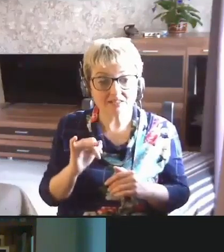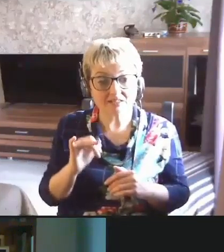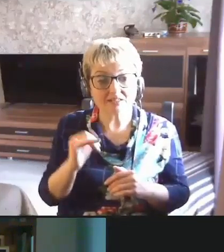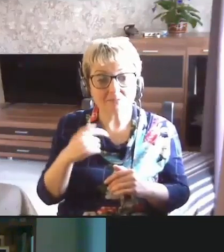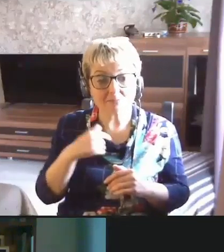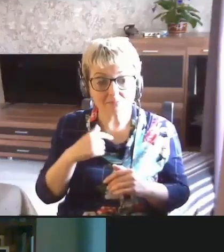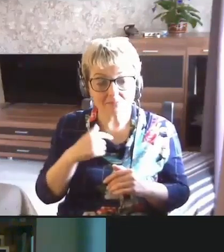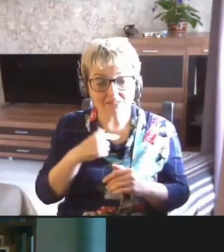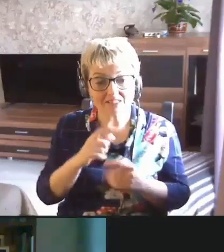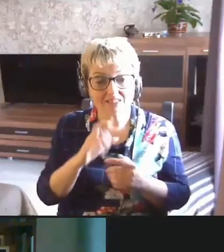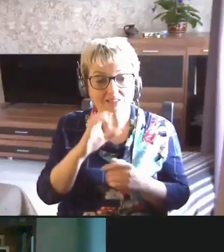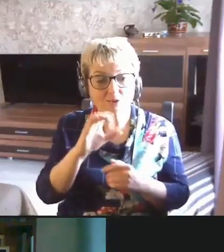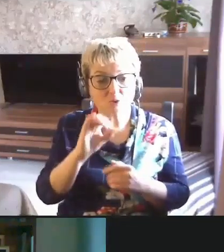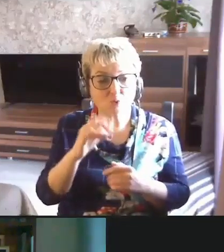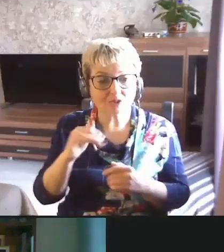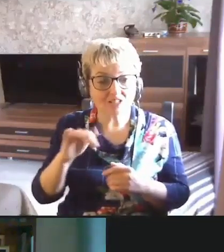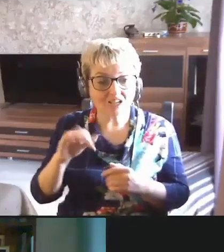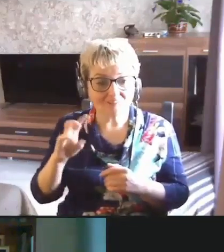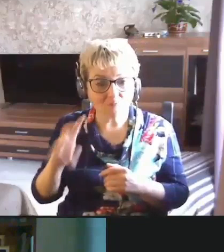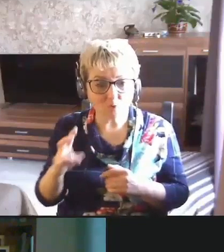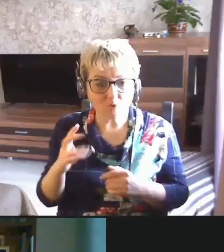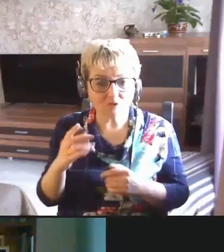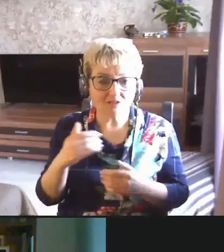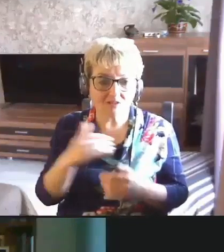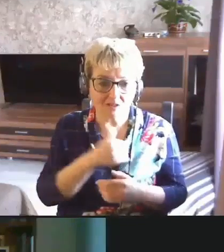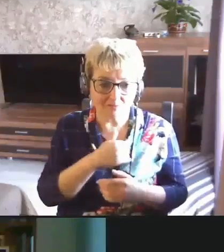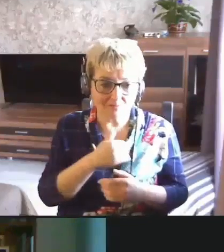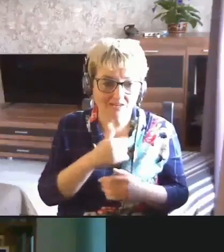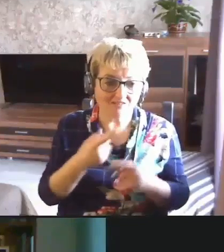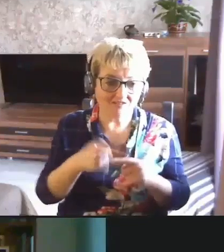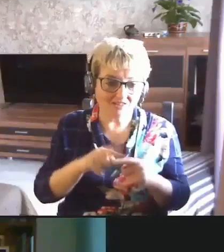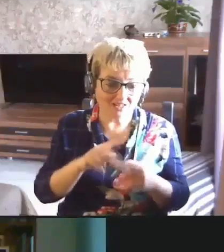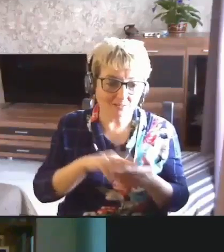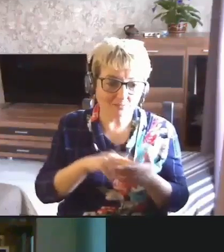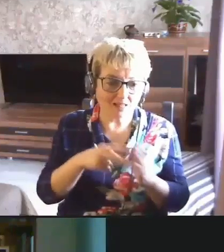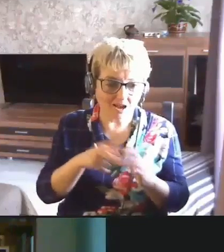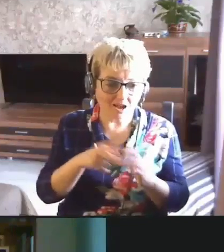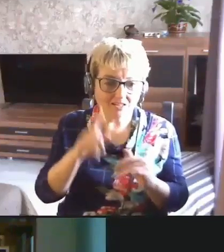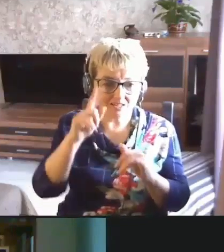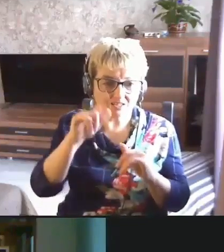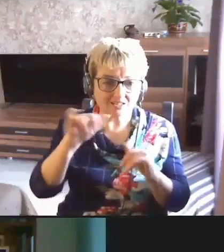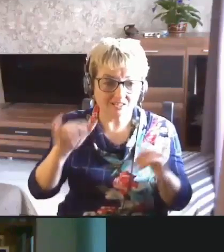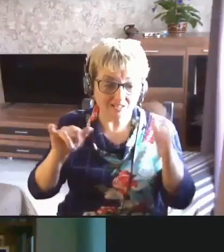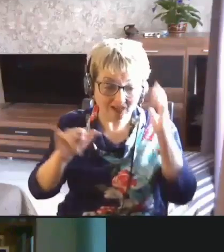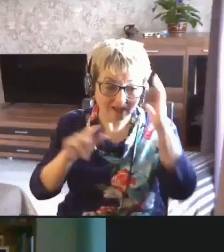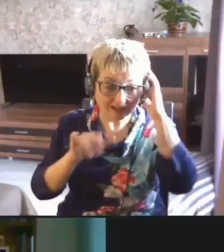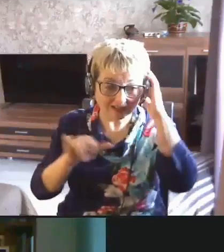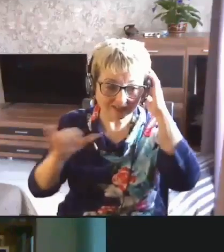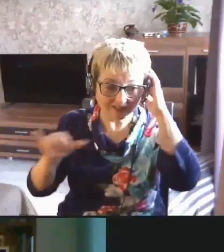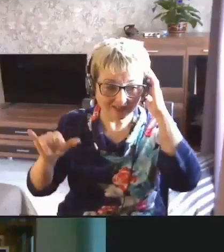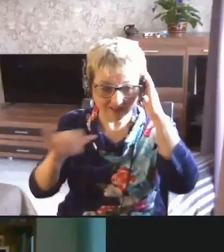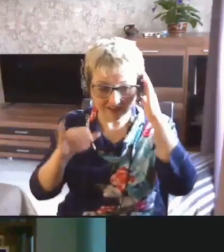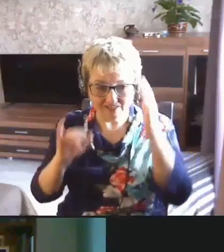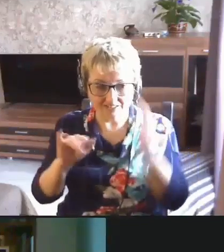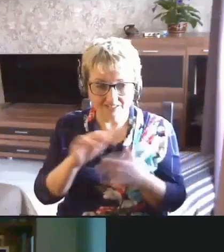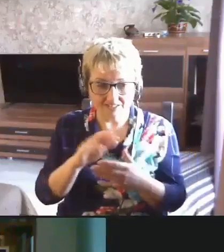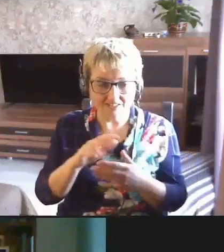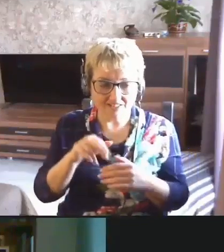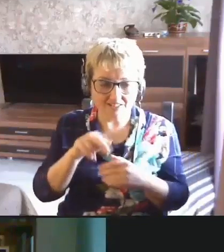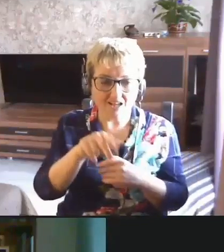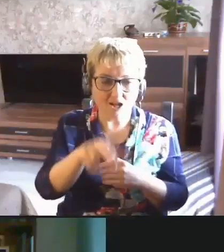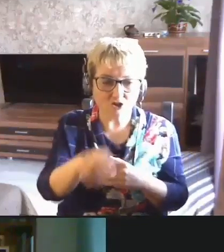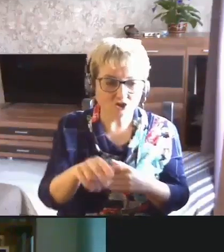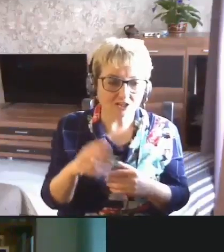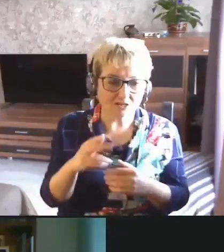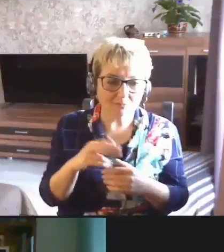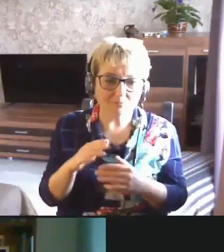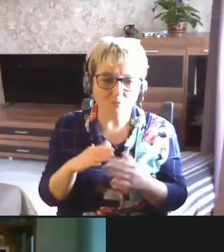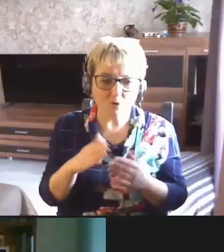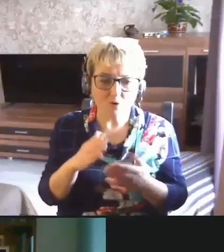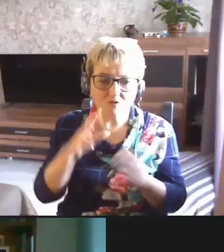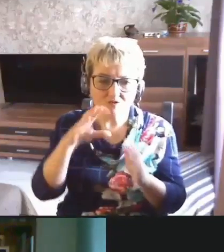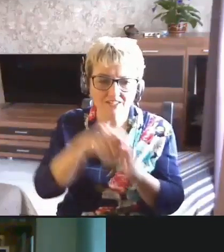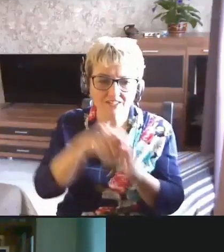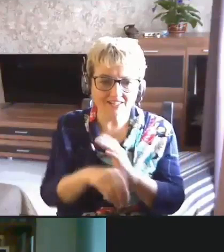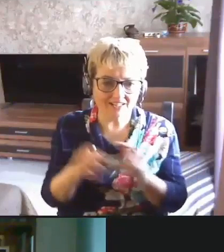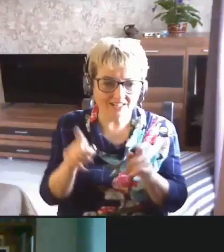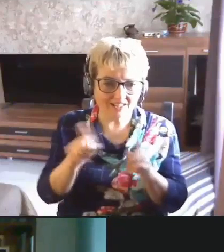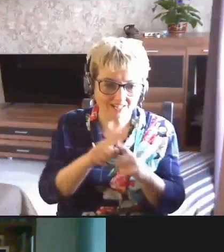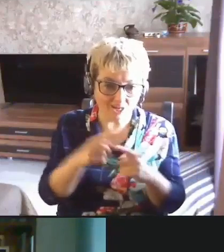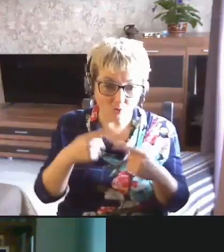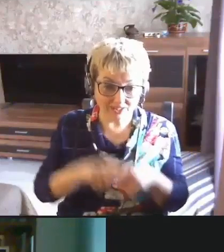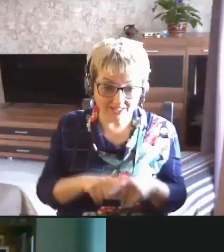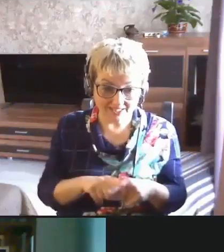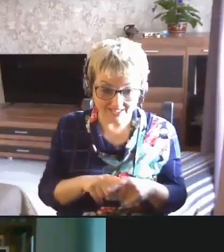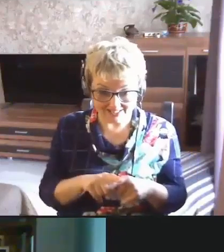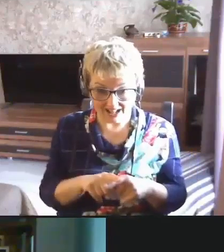мы с Турдофоном и намерены в этом плане идти на радиоакция и идти дальше по внедрению такой